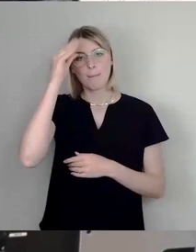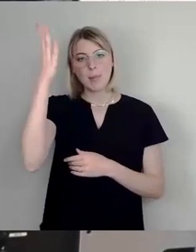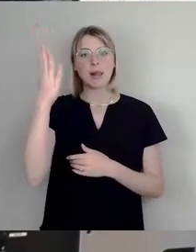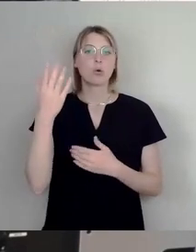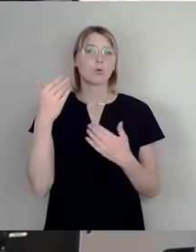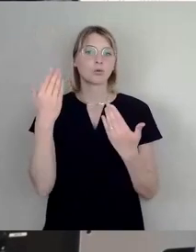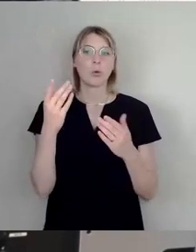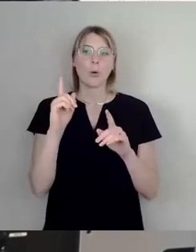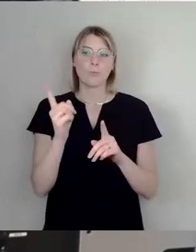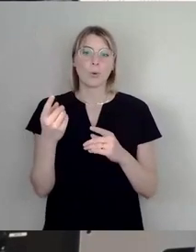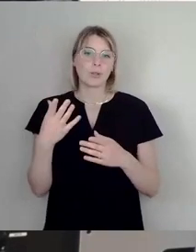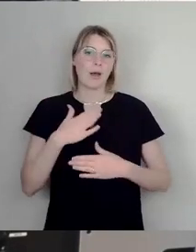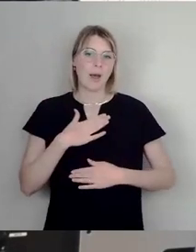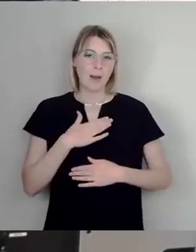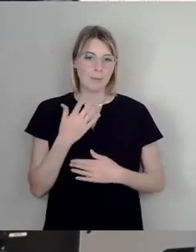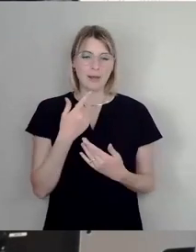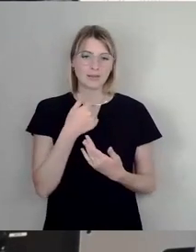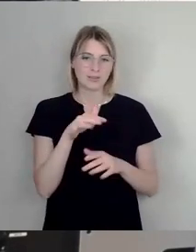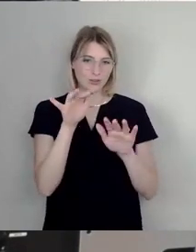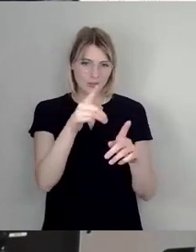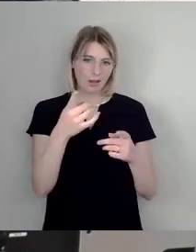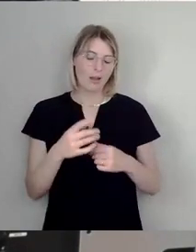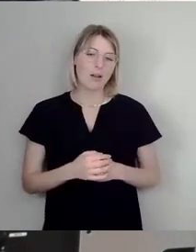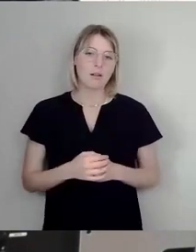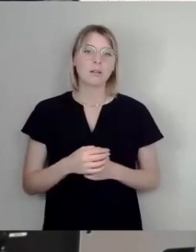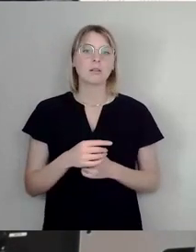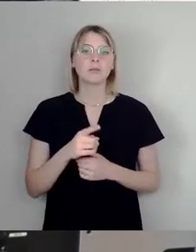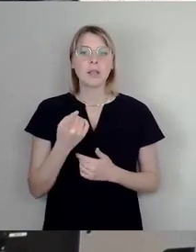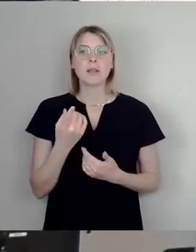objektive Bewertung zu haben. Es ist im Prinzip Kleinbürgerlichkeit, die hier vorherrscht.